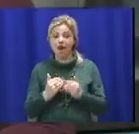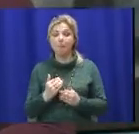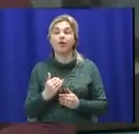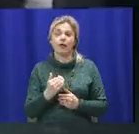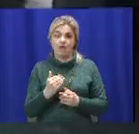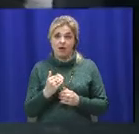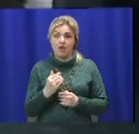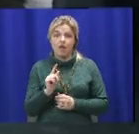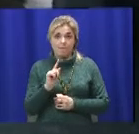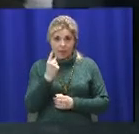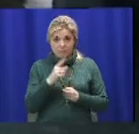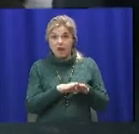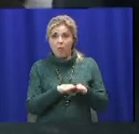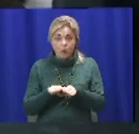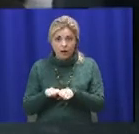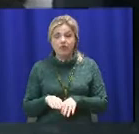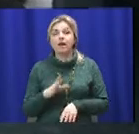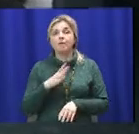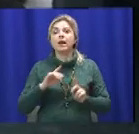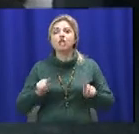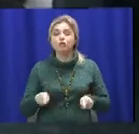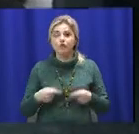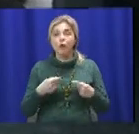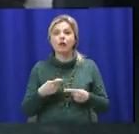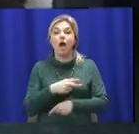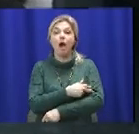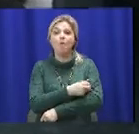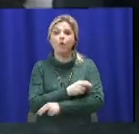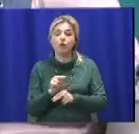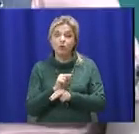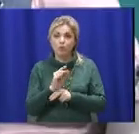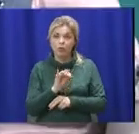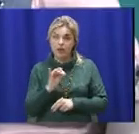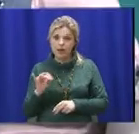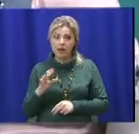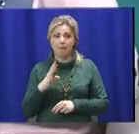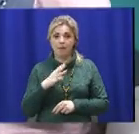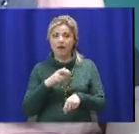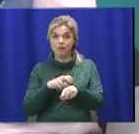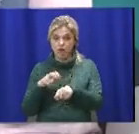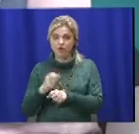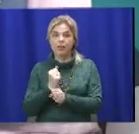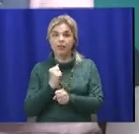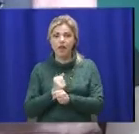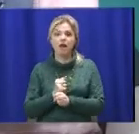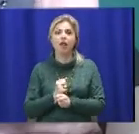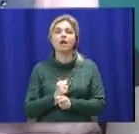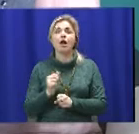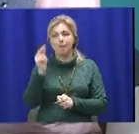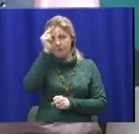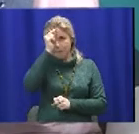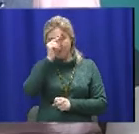так. Отже, коли створювалися амбулаторії, лікарі-терапевти проходили перепідготовку, тобто з терапевта на